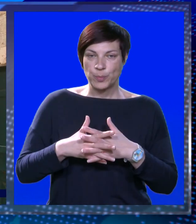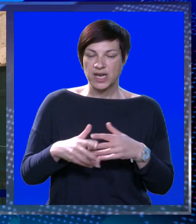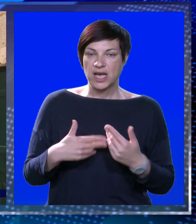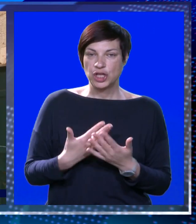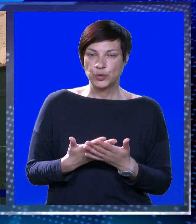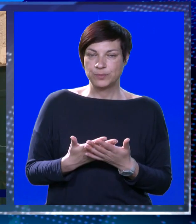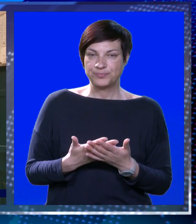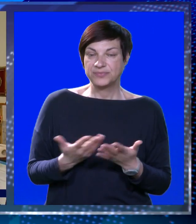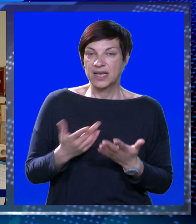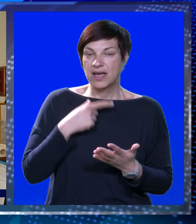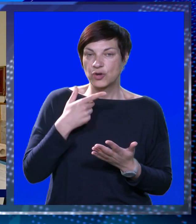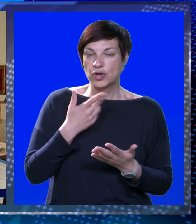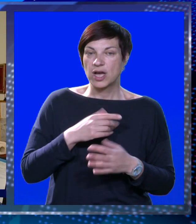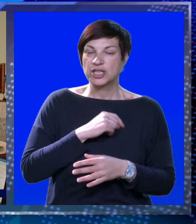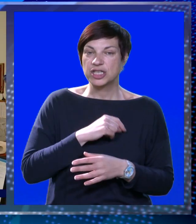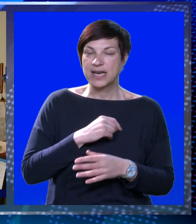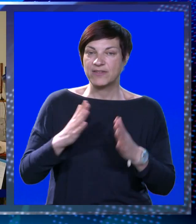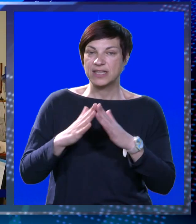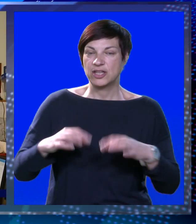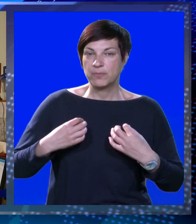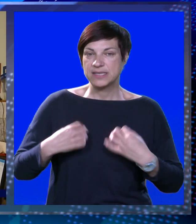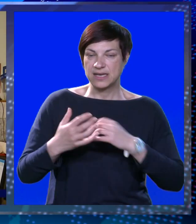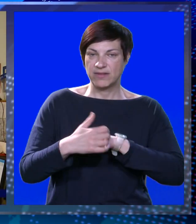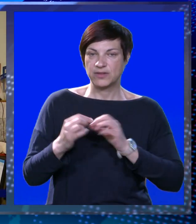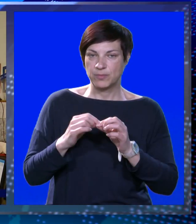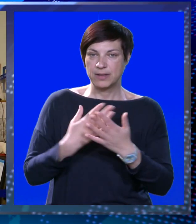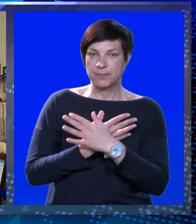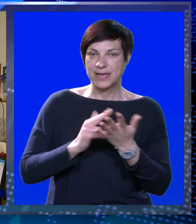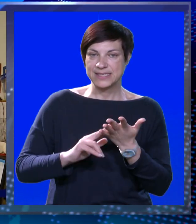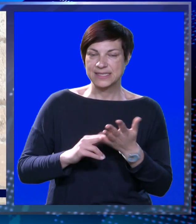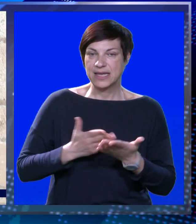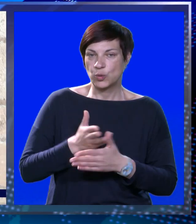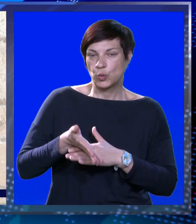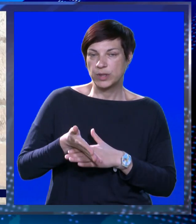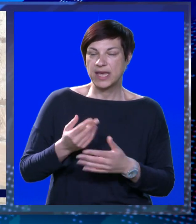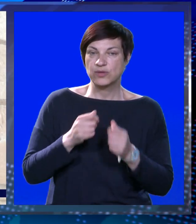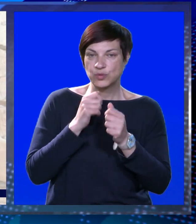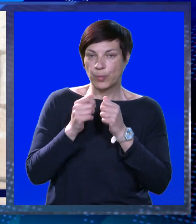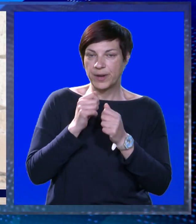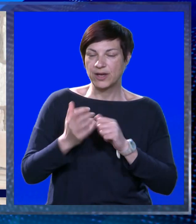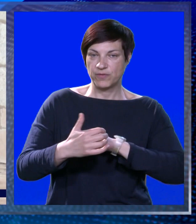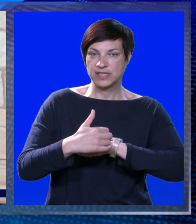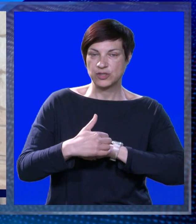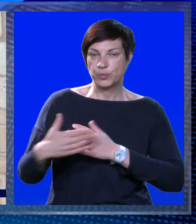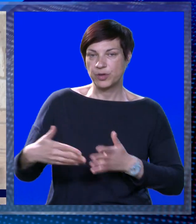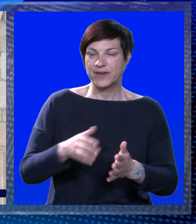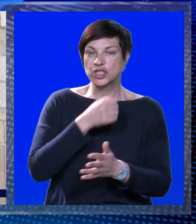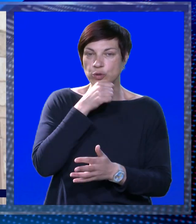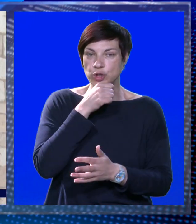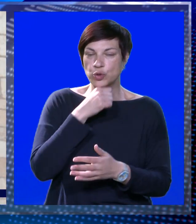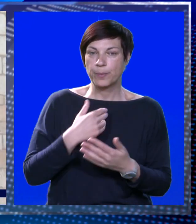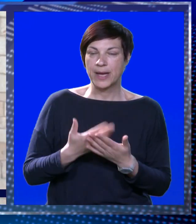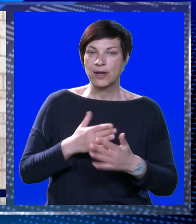staroj gradskoj jezgri. Kako kaže ravnatelji doma zdravlja Dubrovnik Branko Bazdan, u tijeku su pregovori sa Dubrovačko